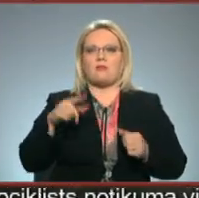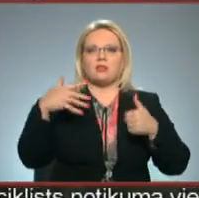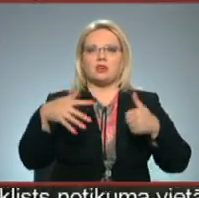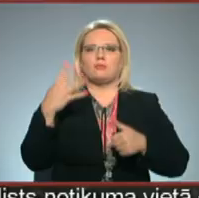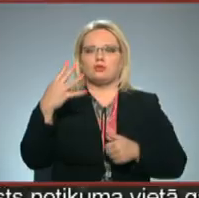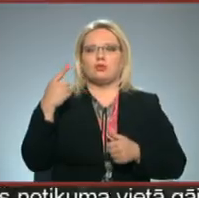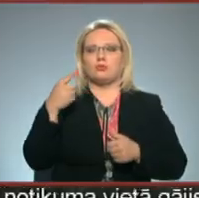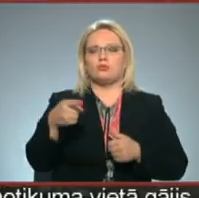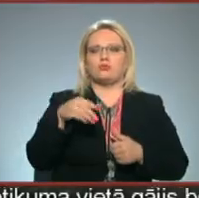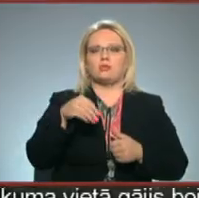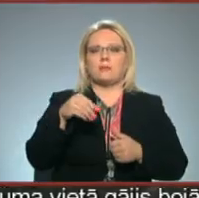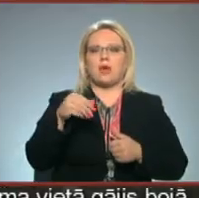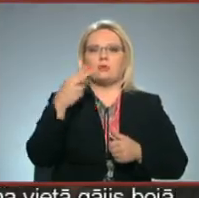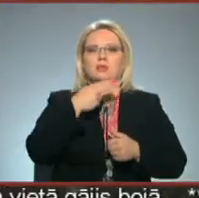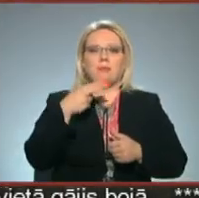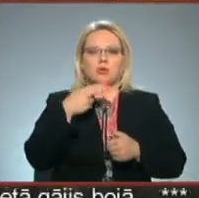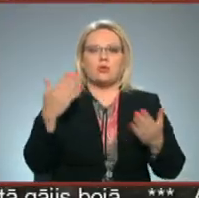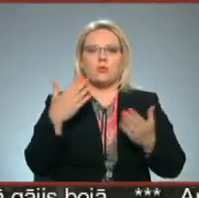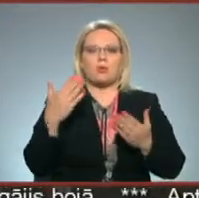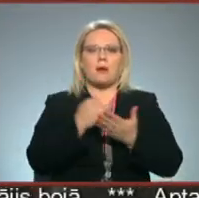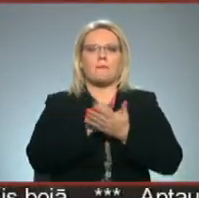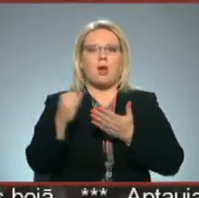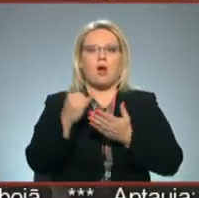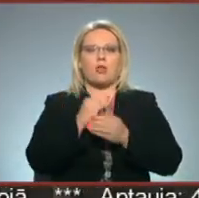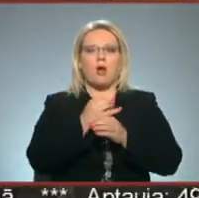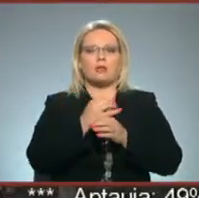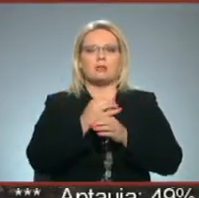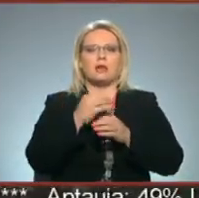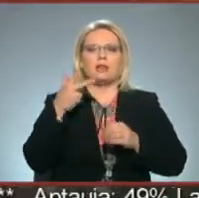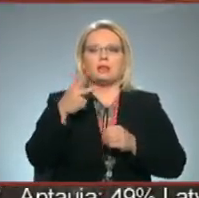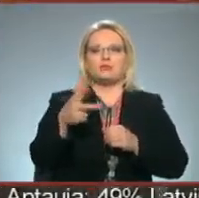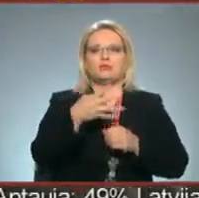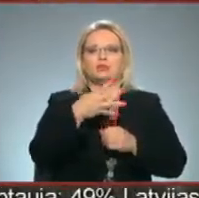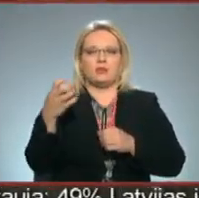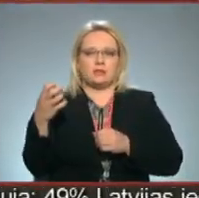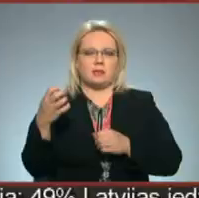tūkstoši zemnieku saimniecība, no kurām bioloģiskās apmēram 3400.